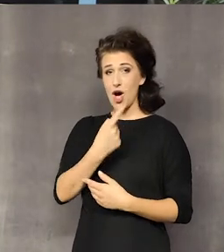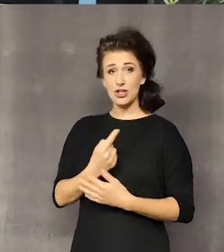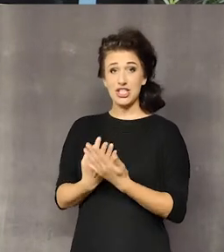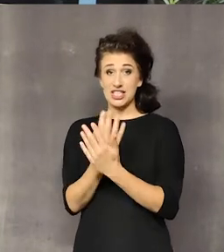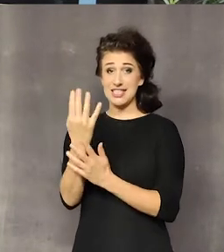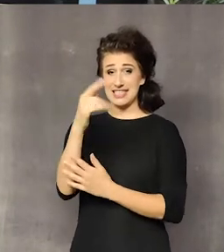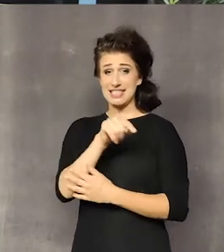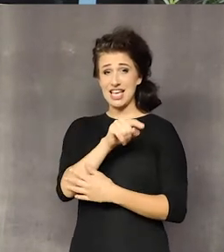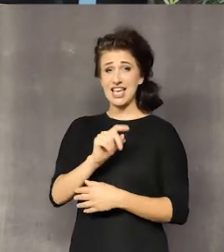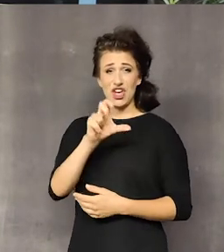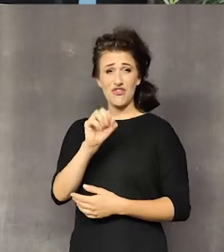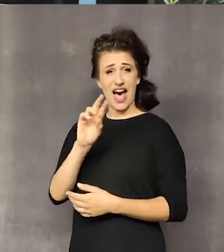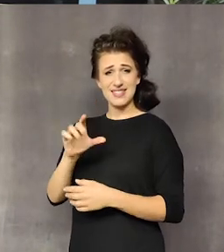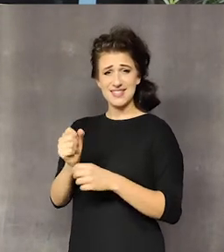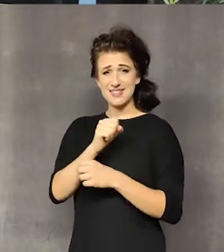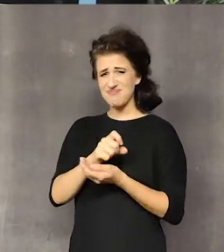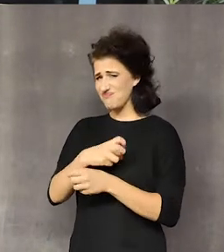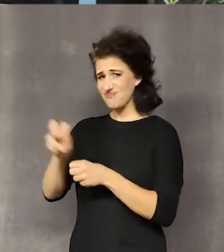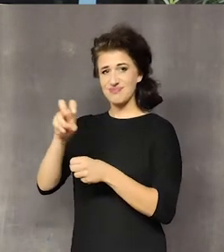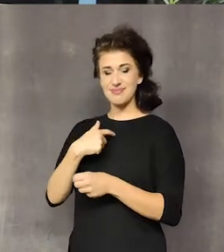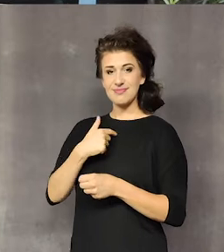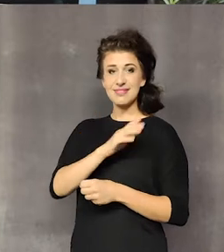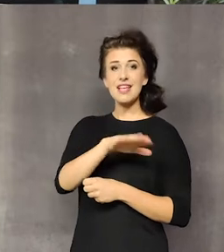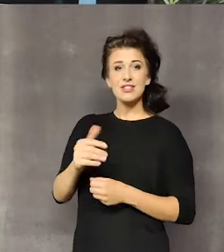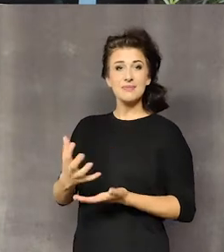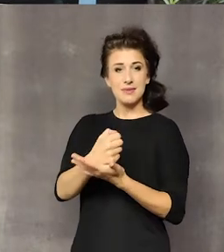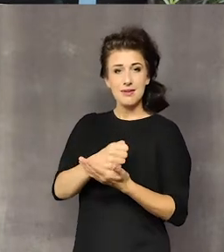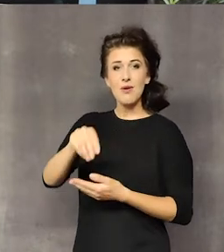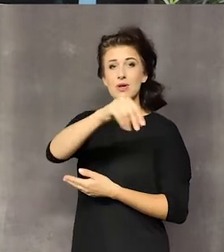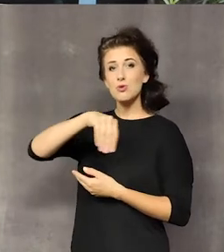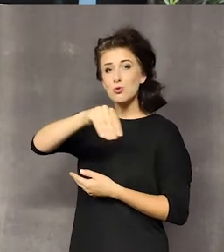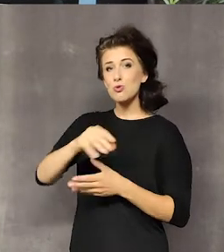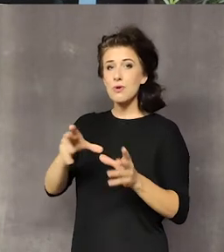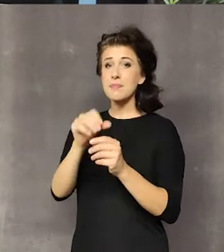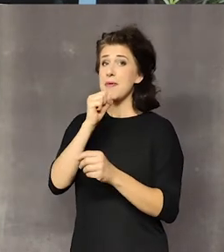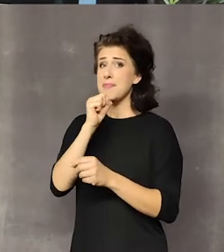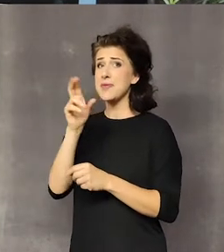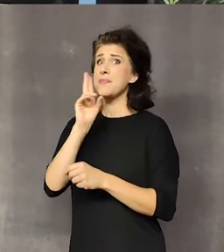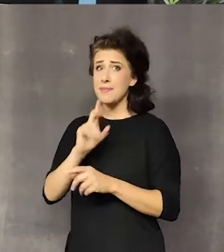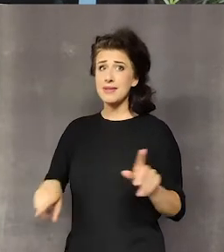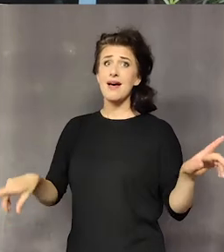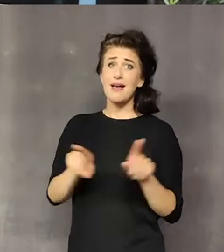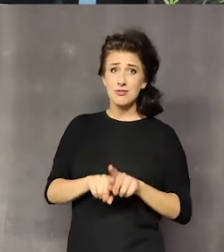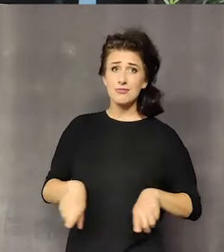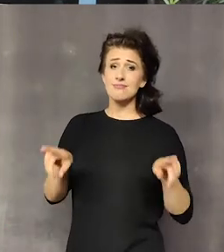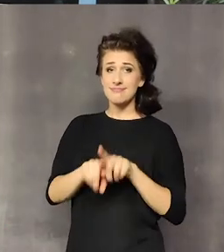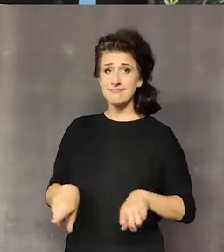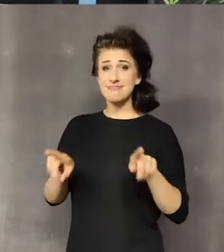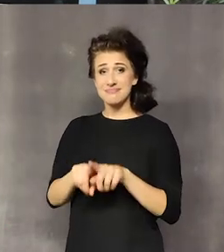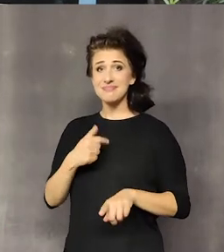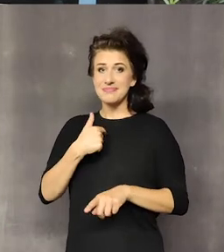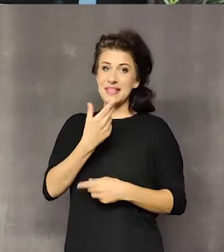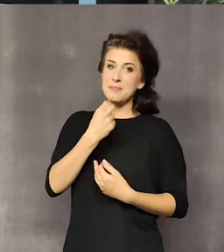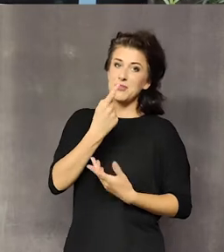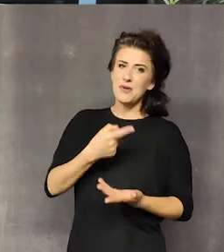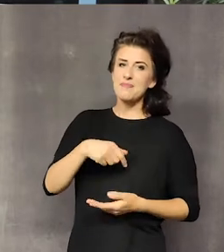Całe życie, znaczy całe życie. Dzieciństwo można było powiedzieć, że to było zbieranie ziół z babcią, zbieranie ziół z matką. Nie powiem,